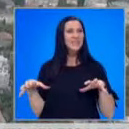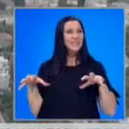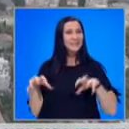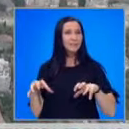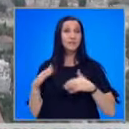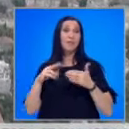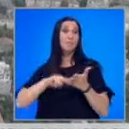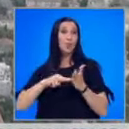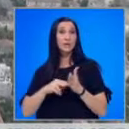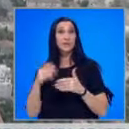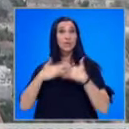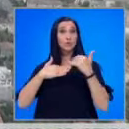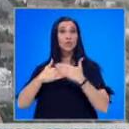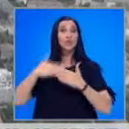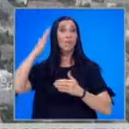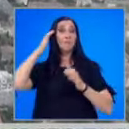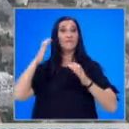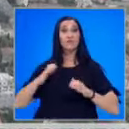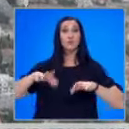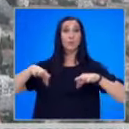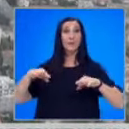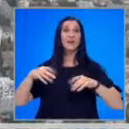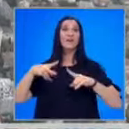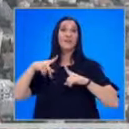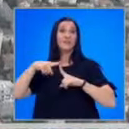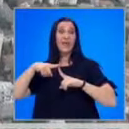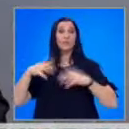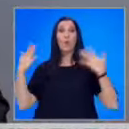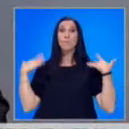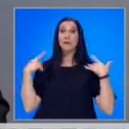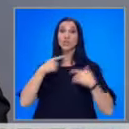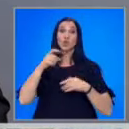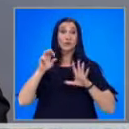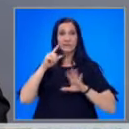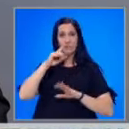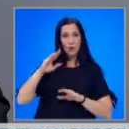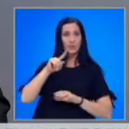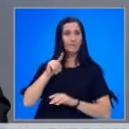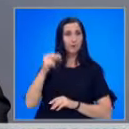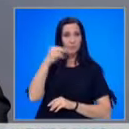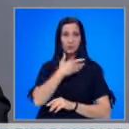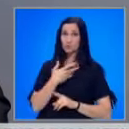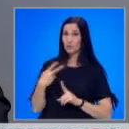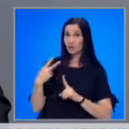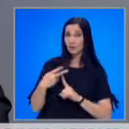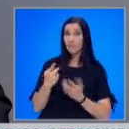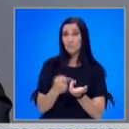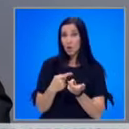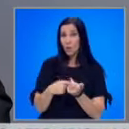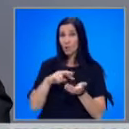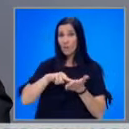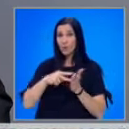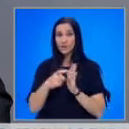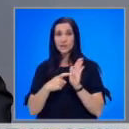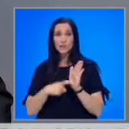проектът за строешна правителствен комплекс в технопарка за 190 милиона лева. На въпрос на БНТ при толкова проекти и задачи,